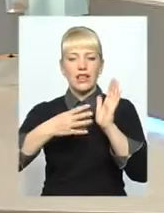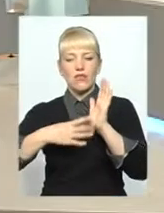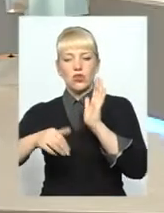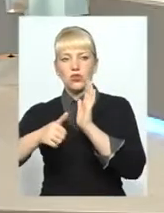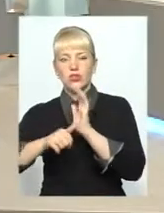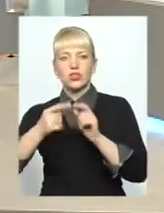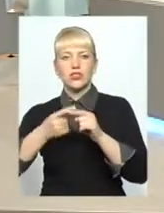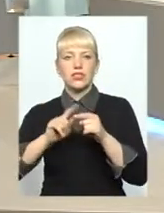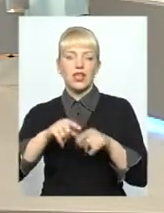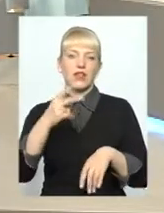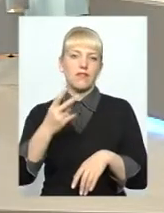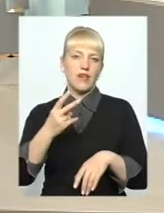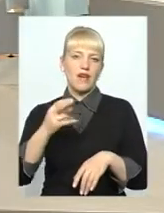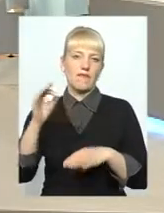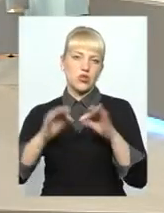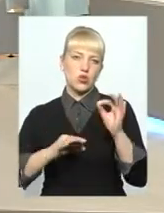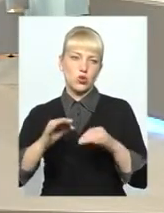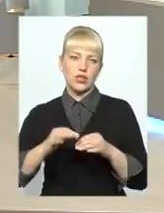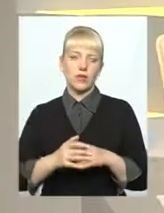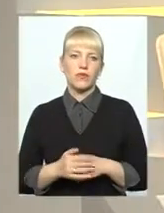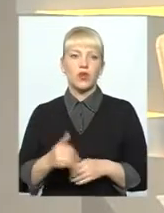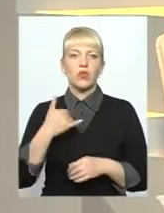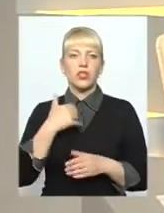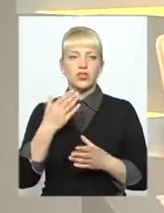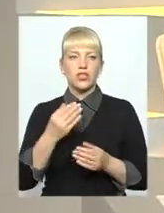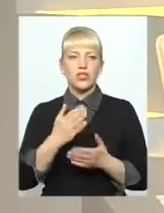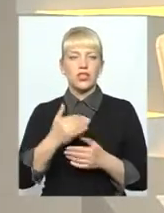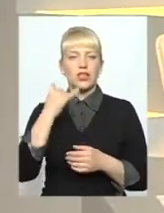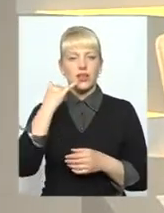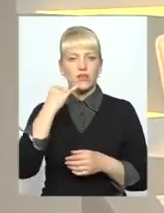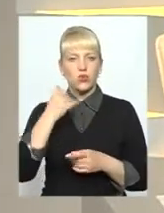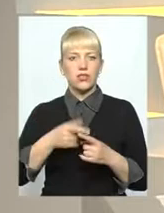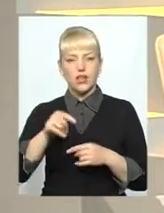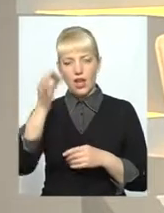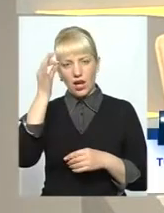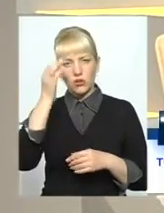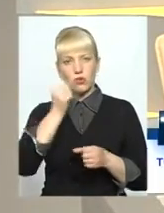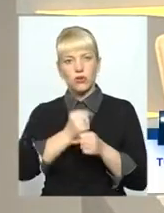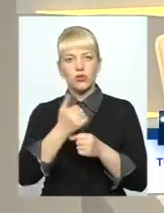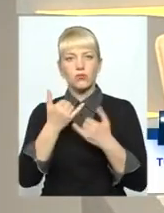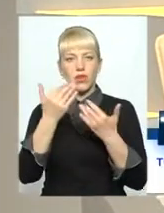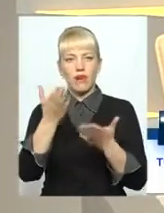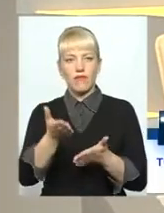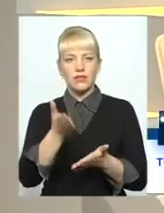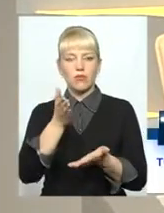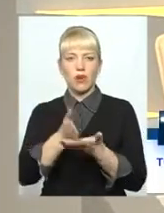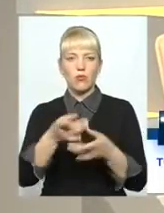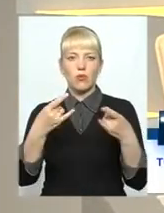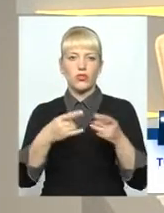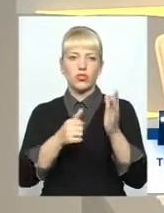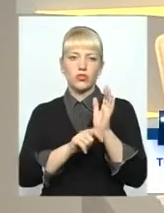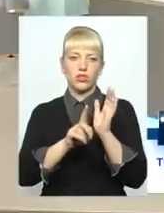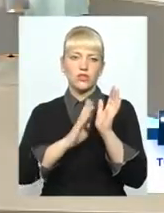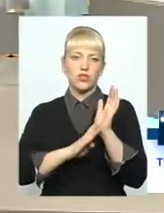2%. Дякую за відповідь. В нас є ще один телефонний дзвінок. Нагадую, працюємо для вас в прямому ефірі. 61960.